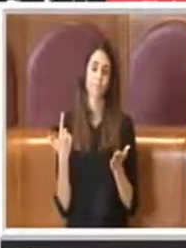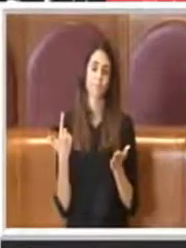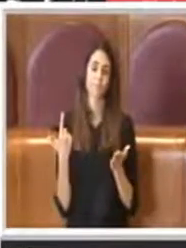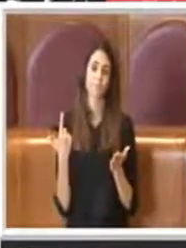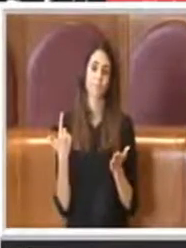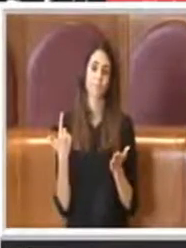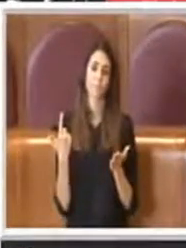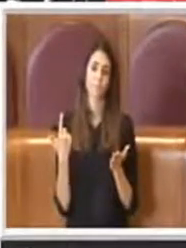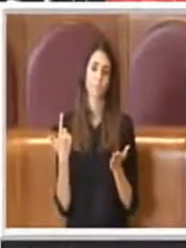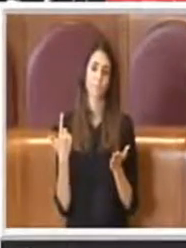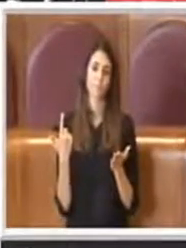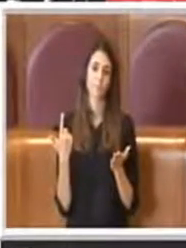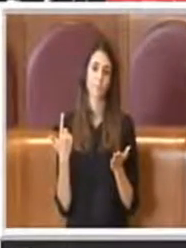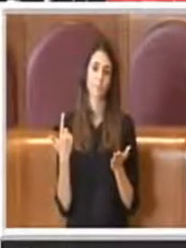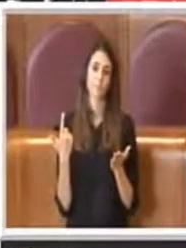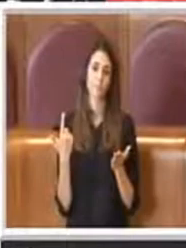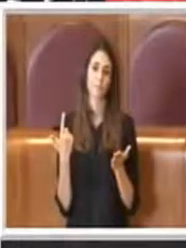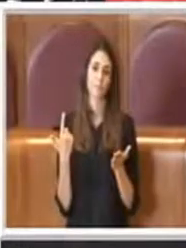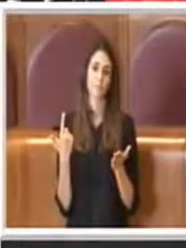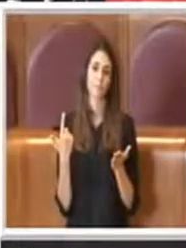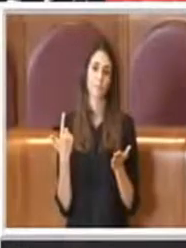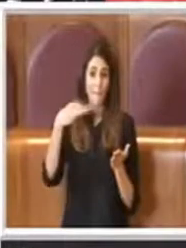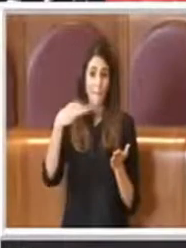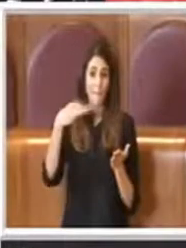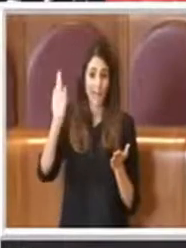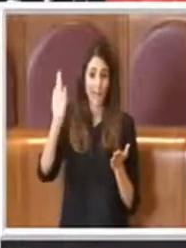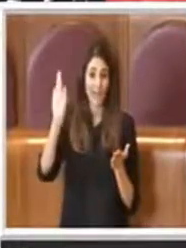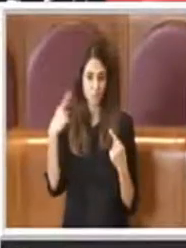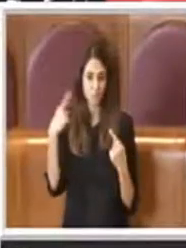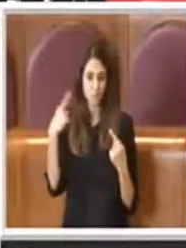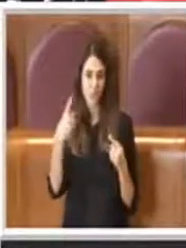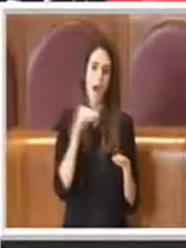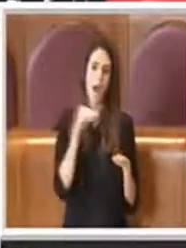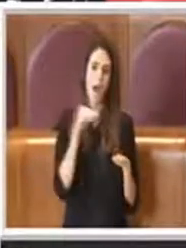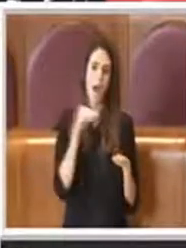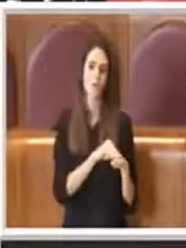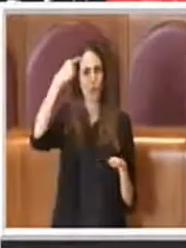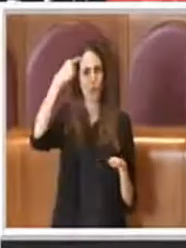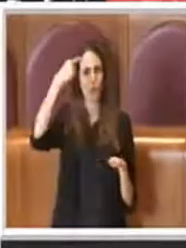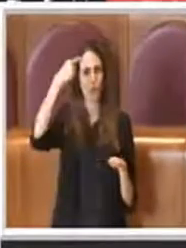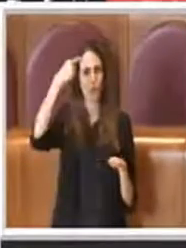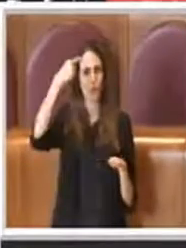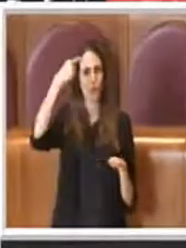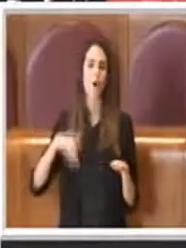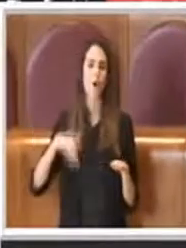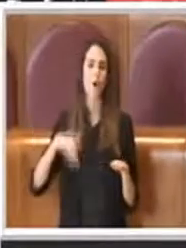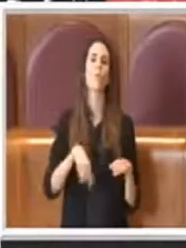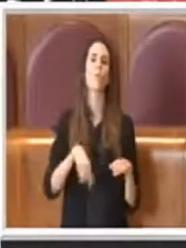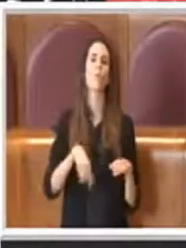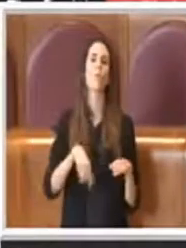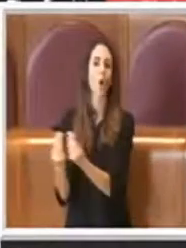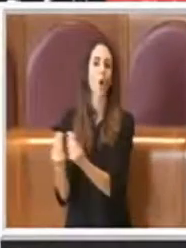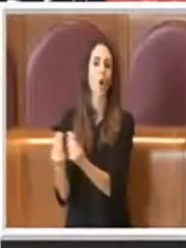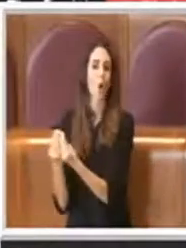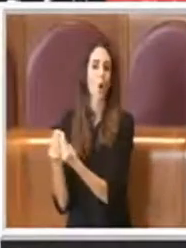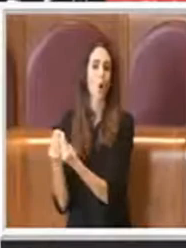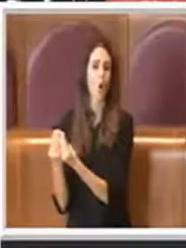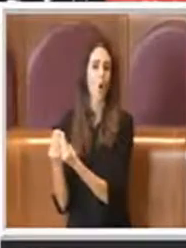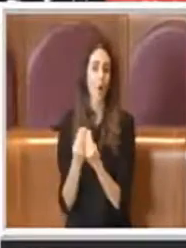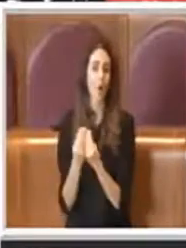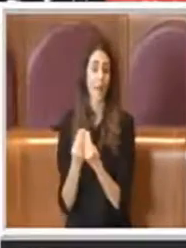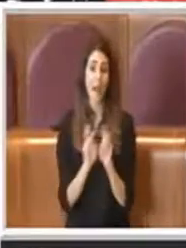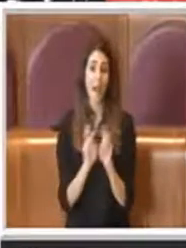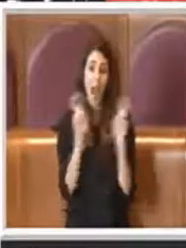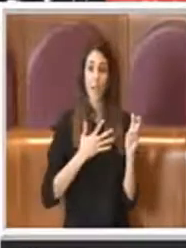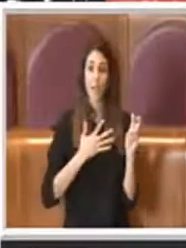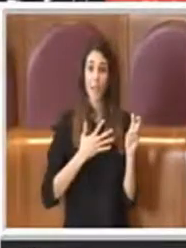peculiarità, anche perché so che anche i colleghi sono molto vicini a questo